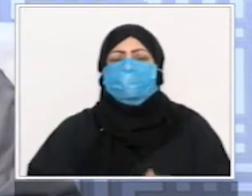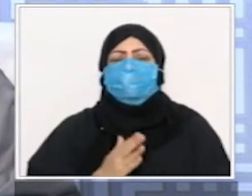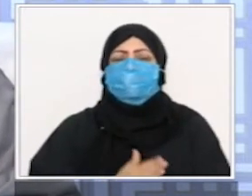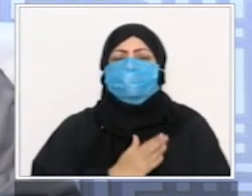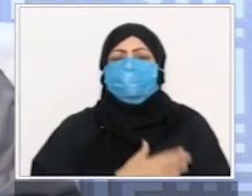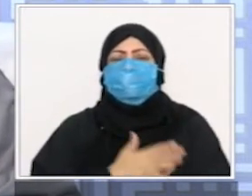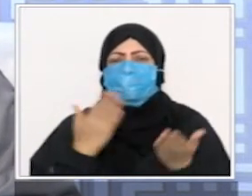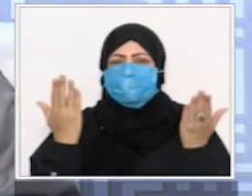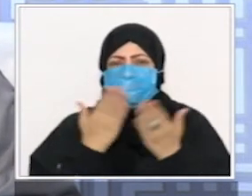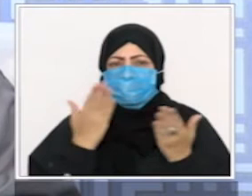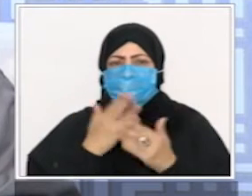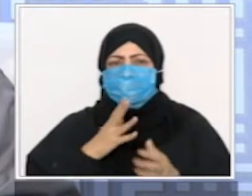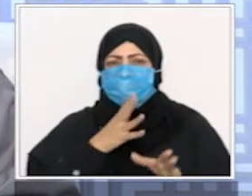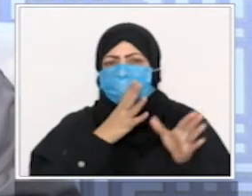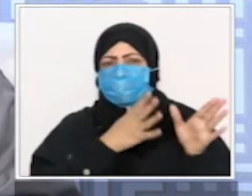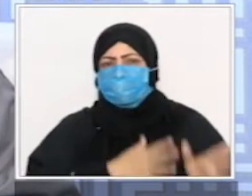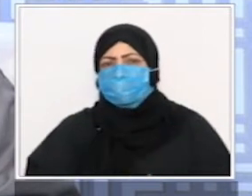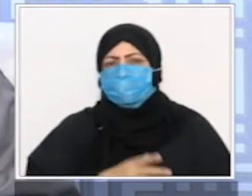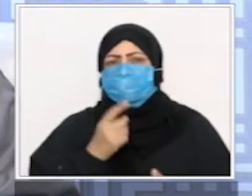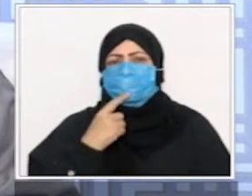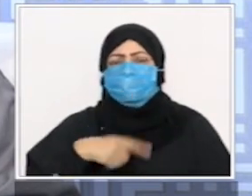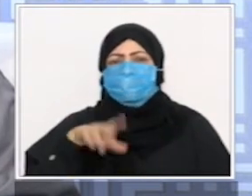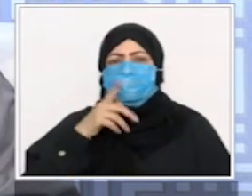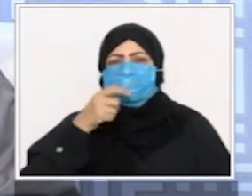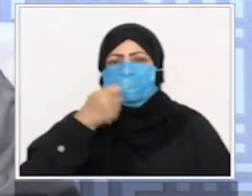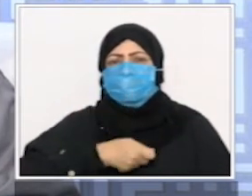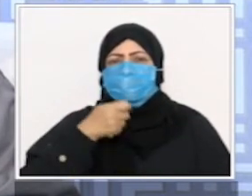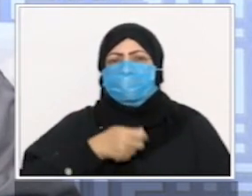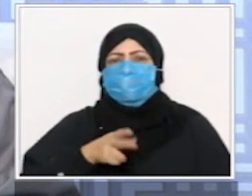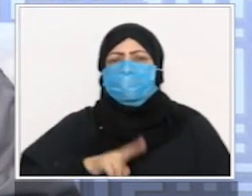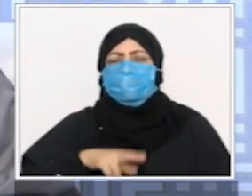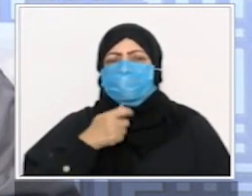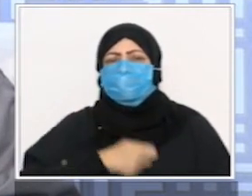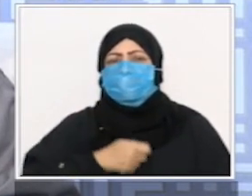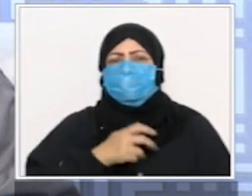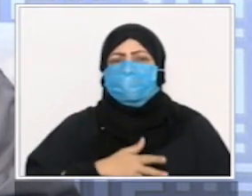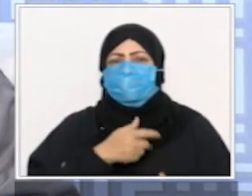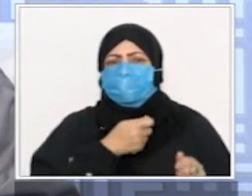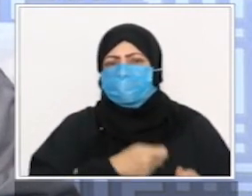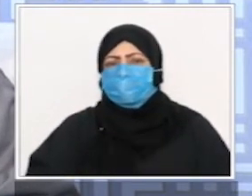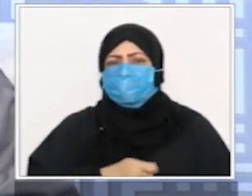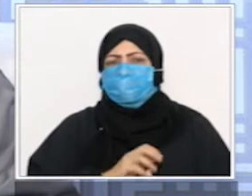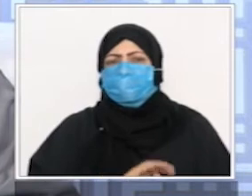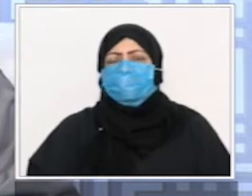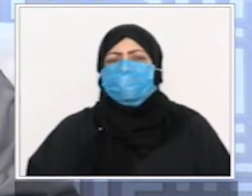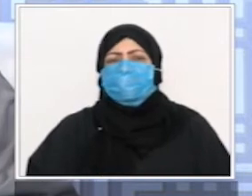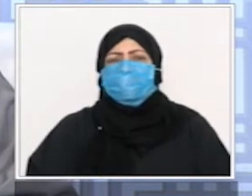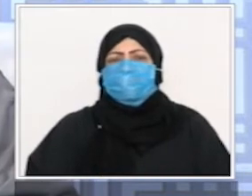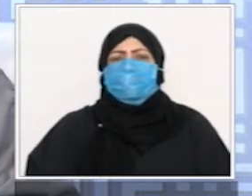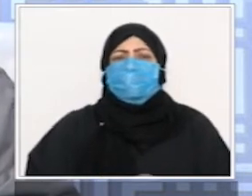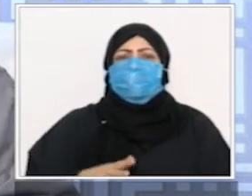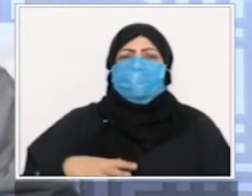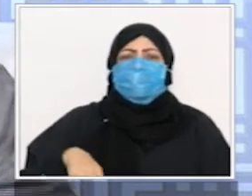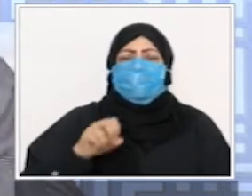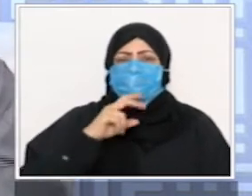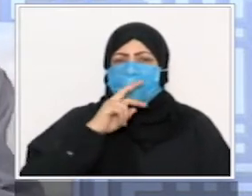قراءته عليه الصلاة والسلام يعني فصلاً الخطاب كانت يعني كلمات مفصلة وواضحة وبينة بروية